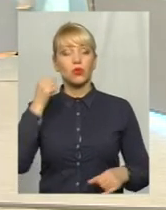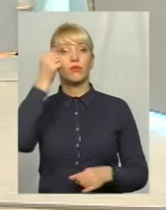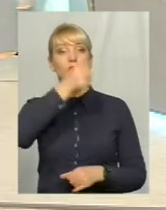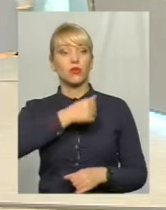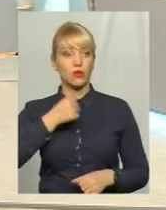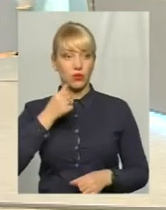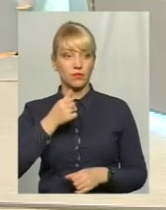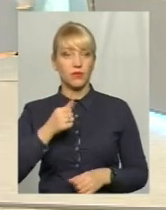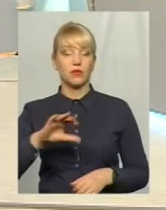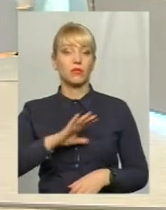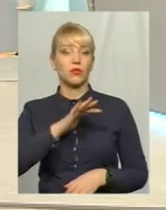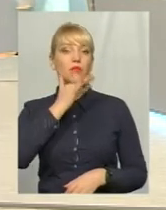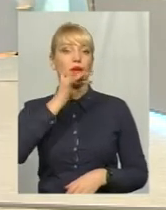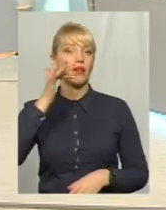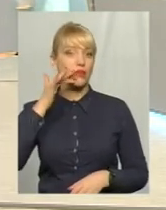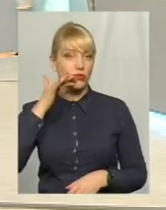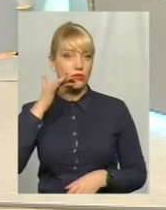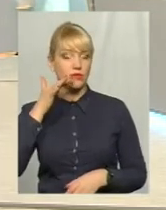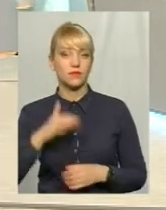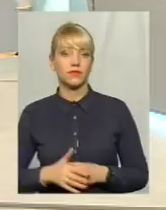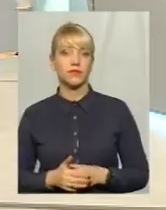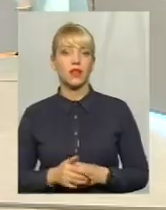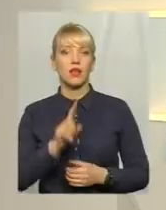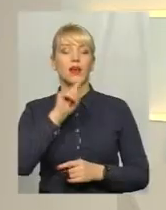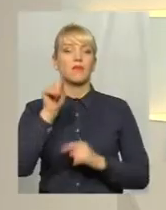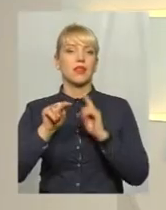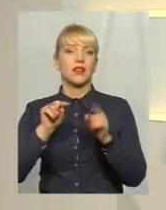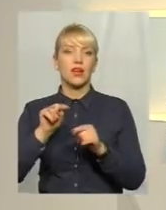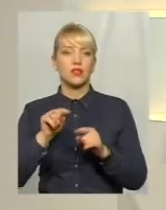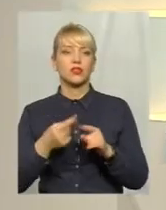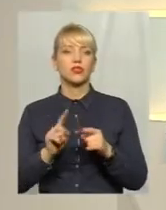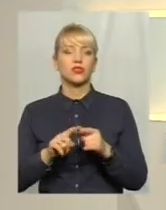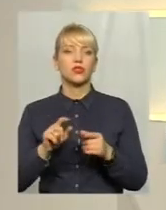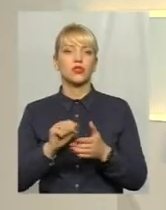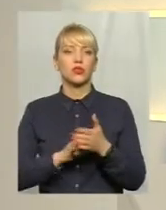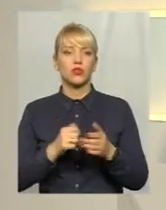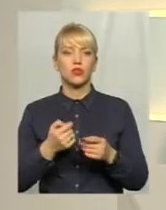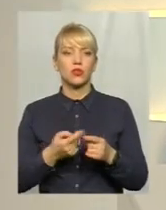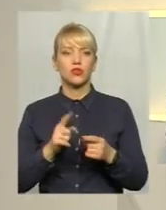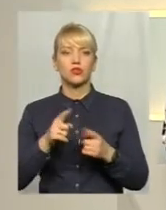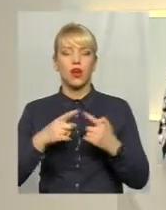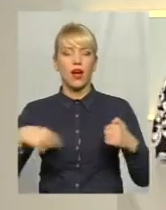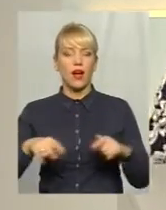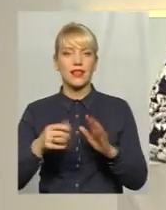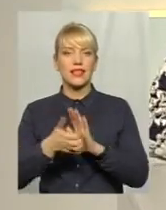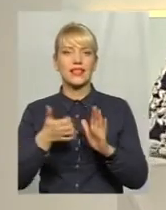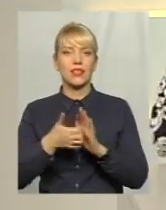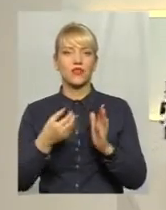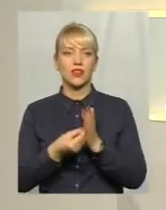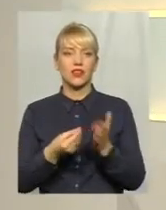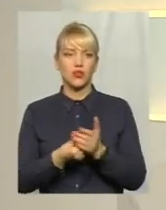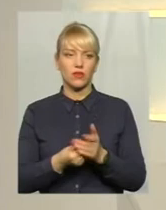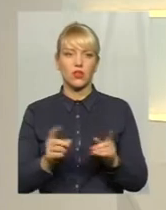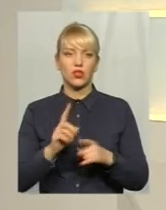було дуже багато питань з приводу того, що все ж таки галузь недофінансована, що